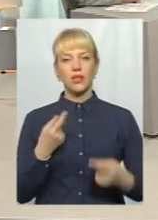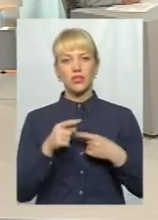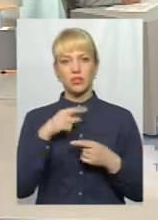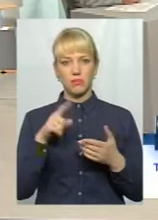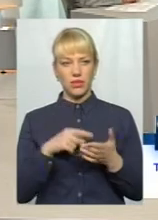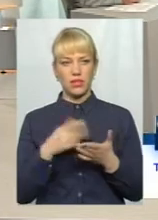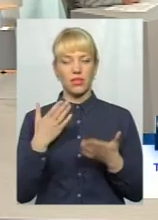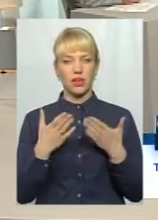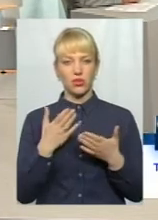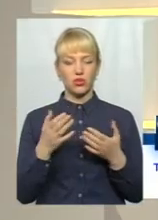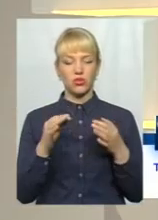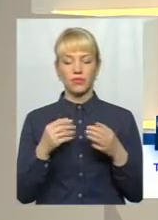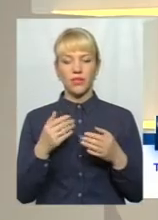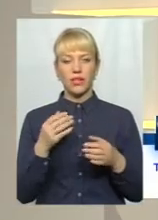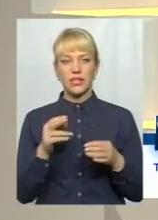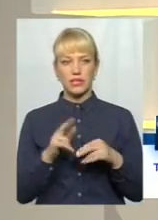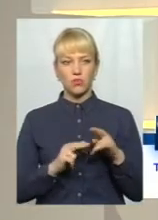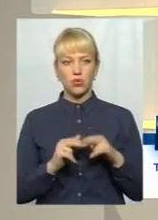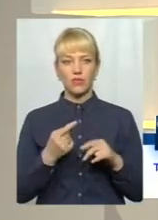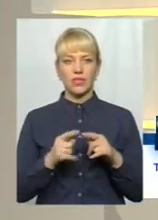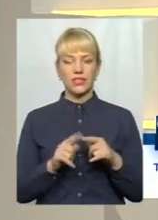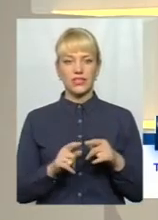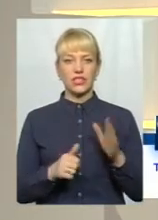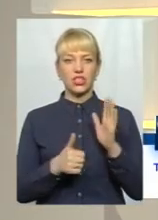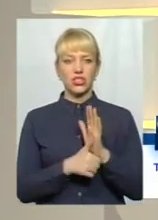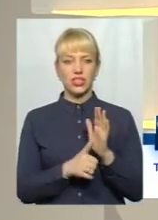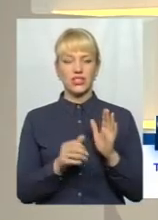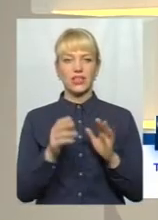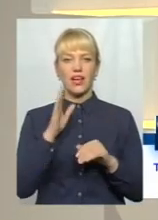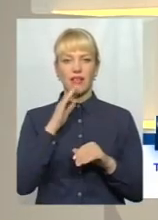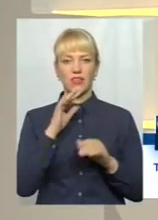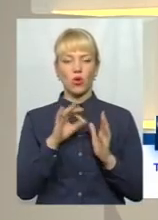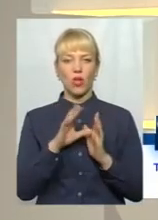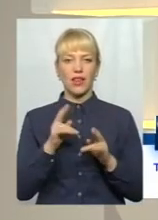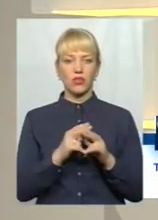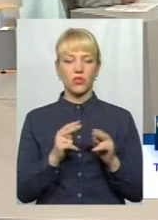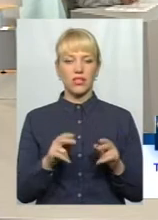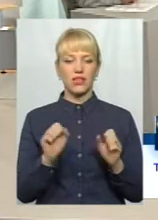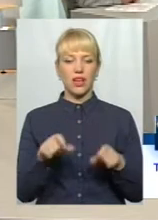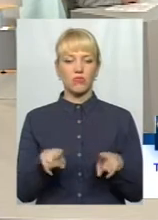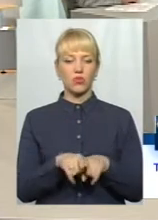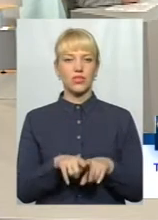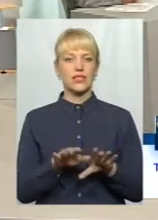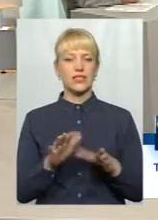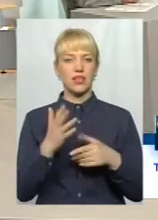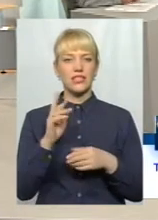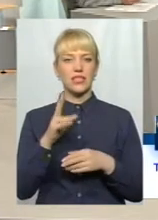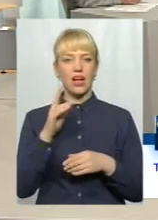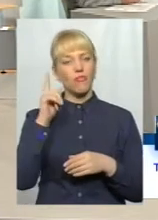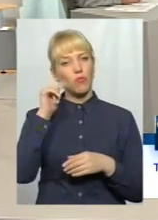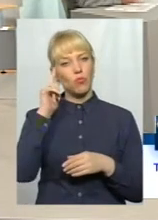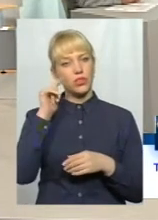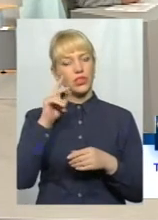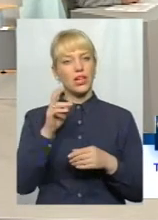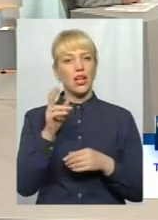Чи правильно я розумію, що якщо збудувати оці 6 гідроелектростанцій, то може статися так, як в цьому мультфільмі «Погаді», коли вовк